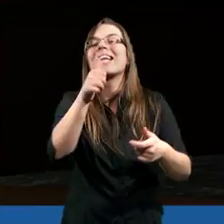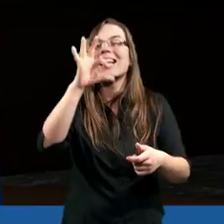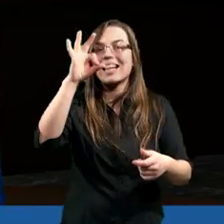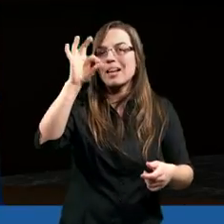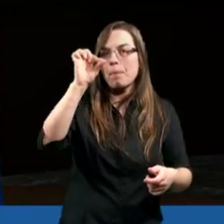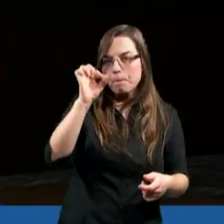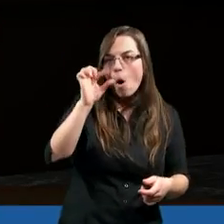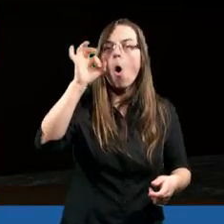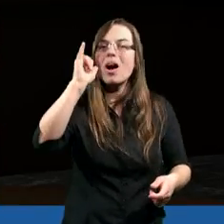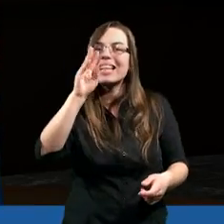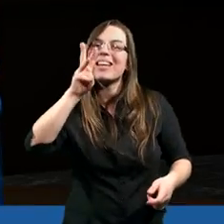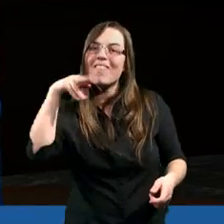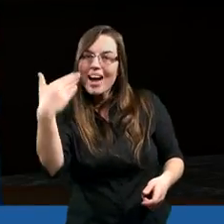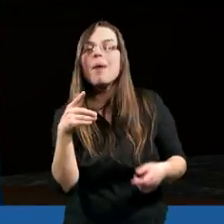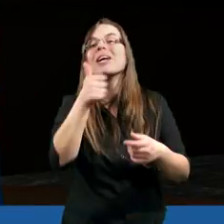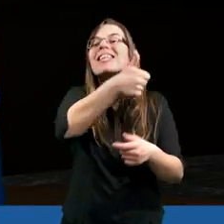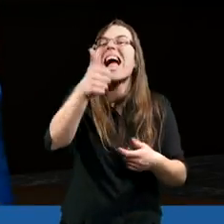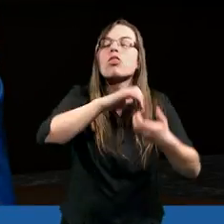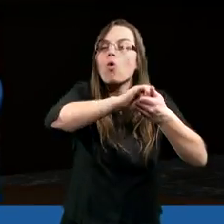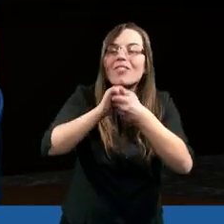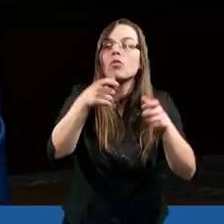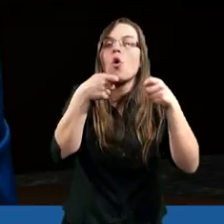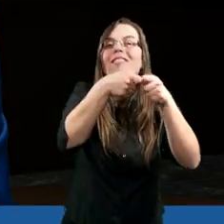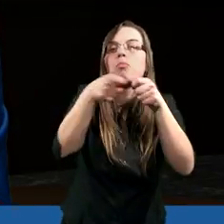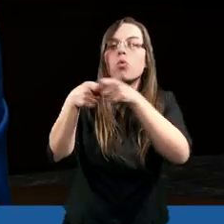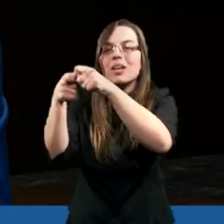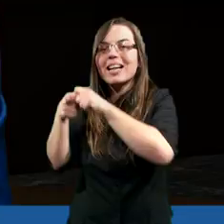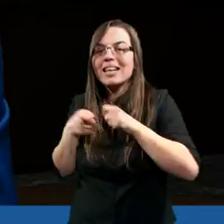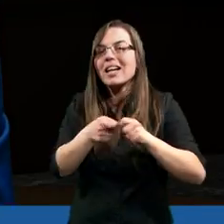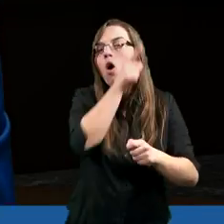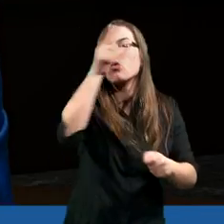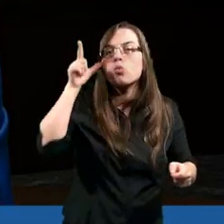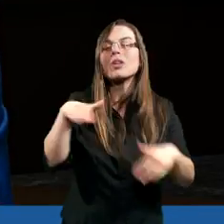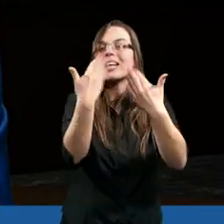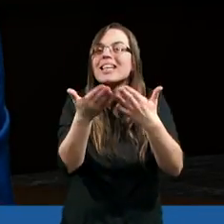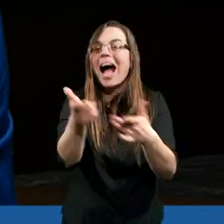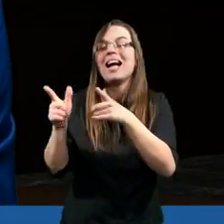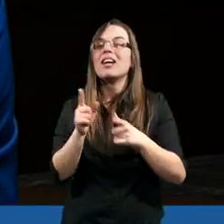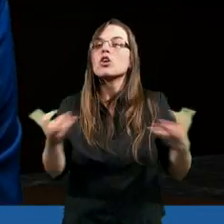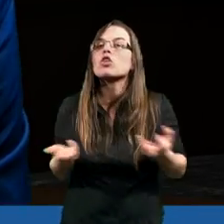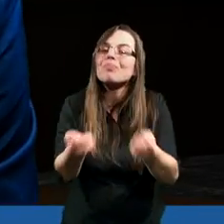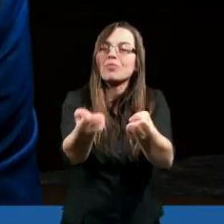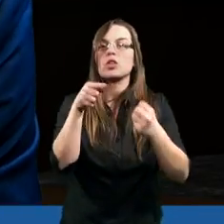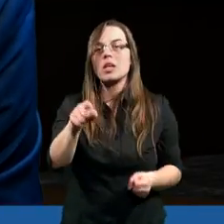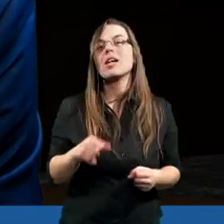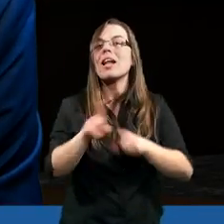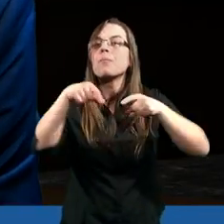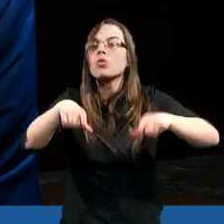spajał apostołów, który spajał pierwszy kościół i który tak naprawdę nas spaja dzisiaj. My byśmy tu dzisiaj nie siedzieli,